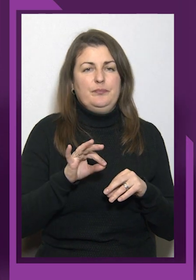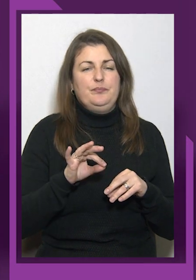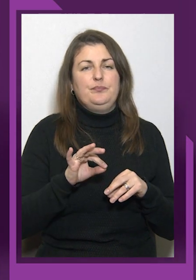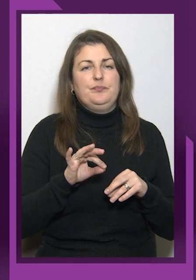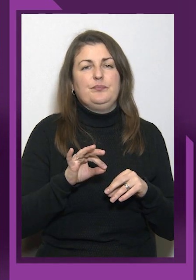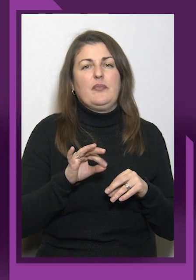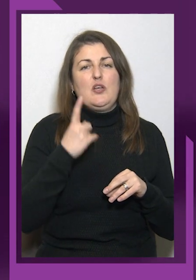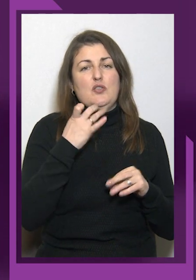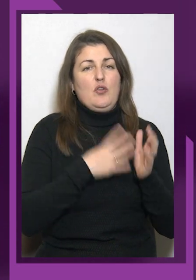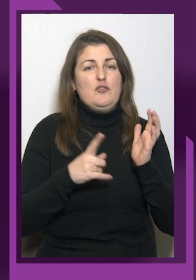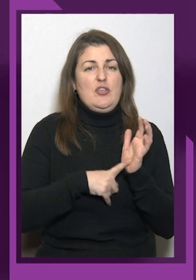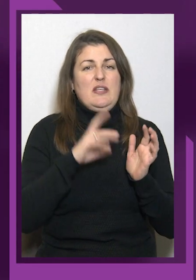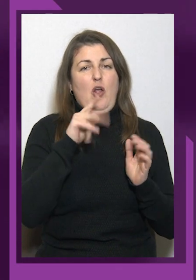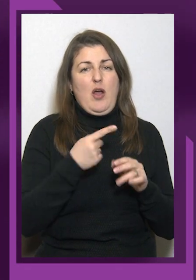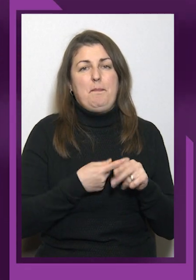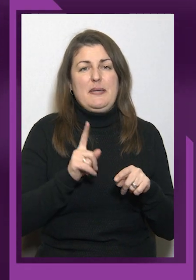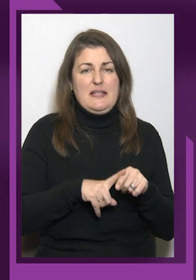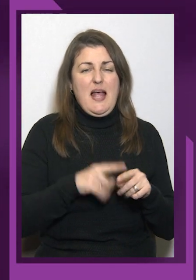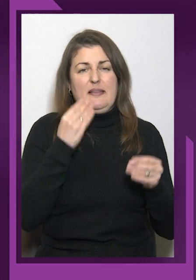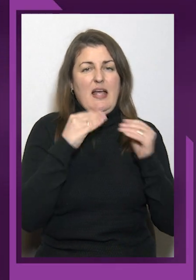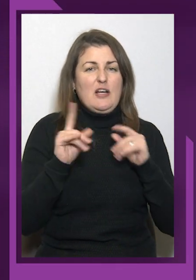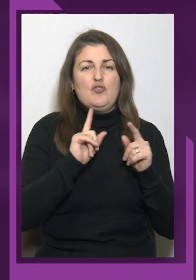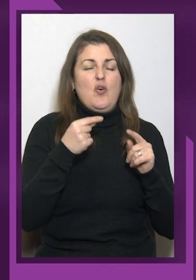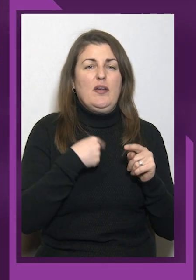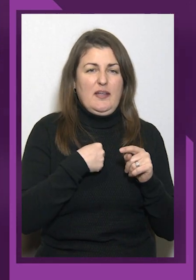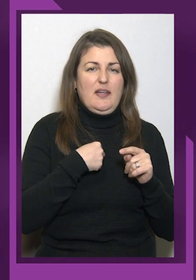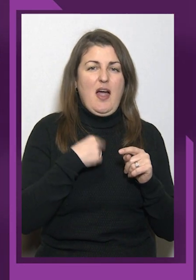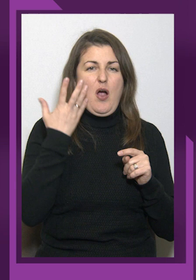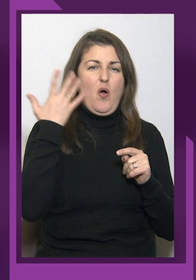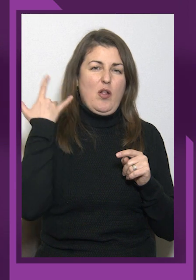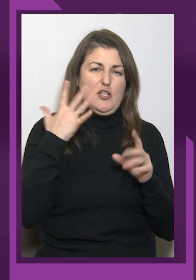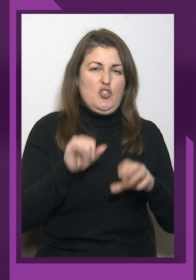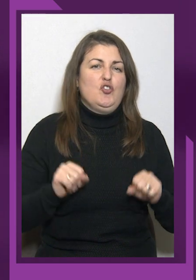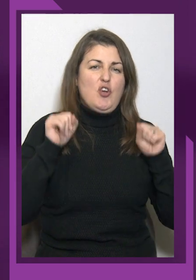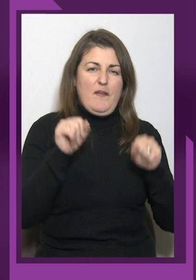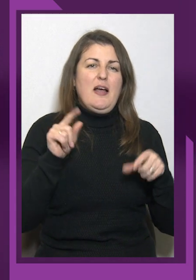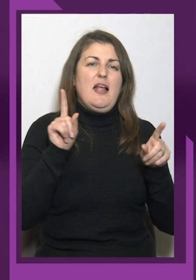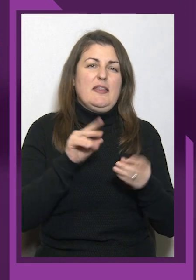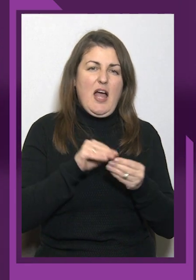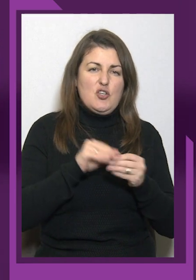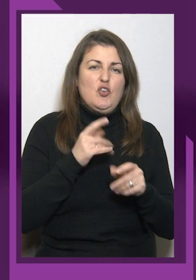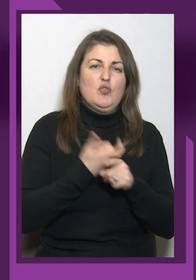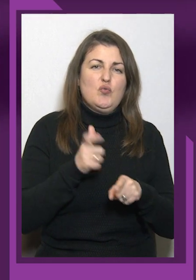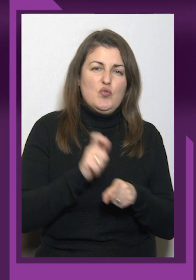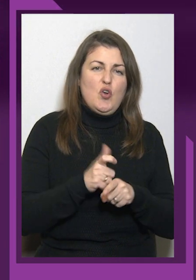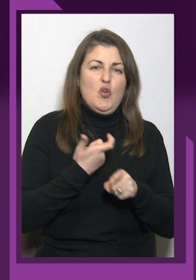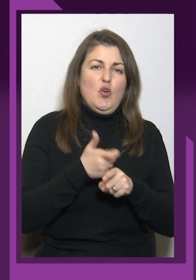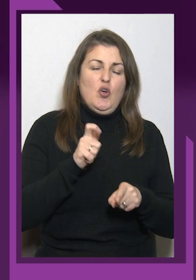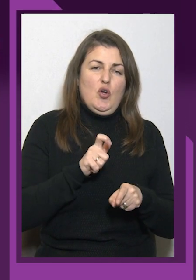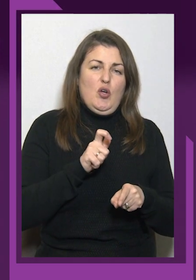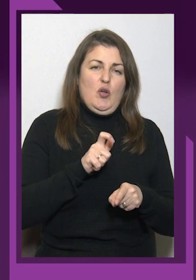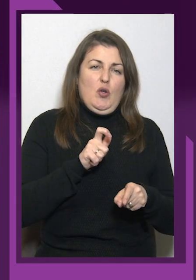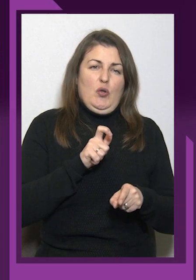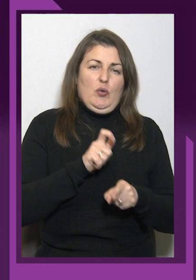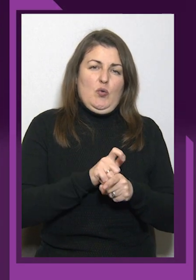я колись сижав. Також дуже довольний тим результатом, і,